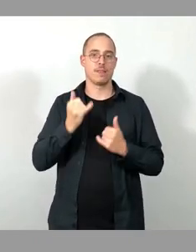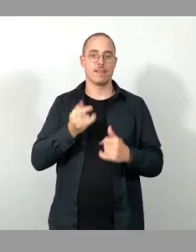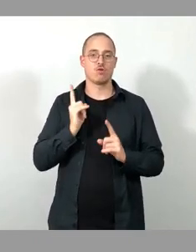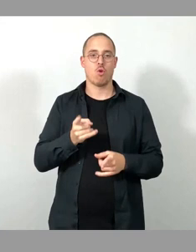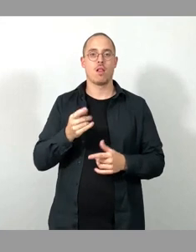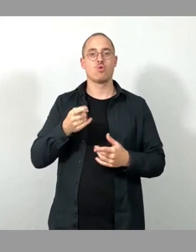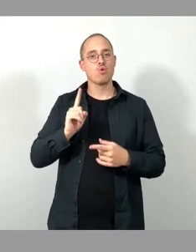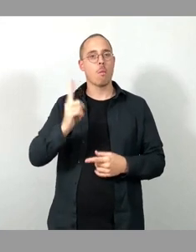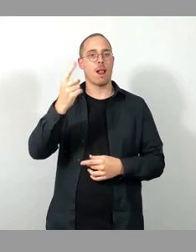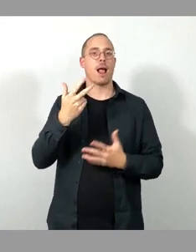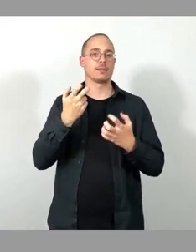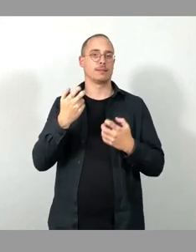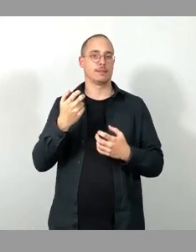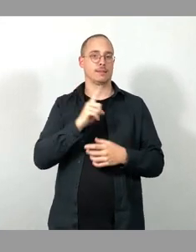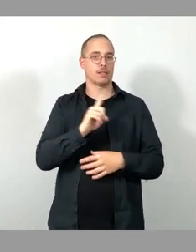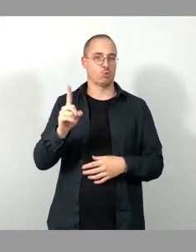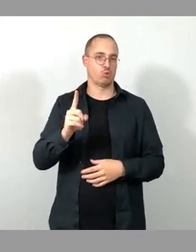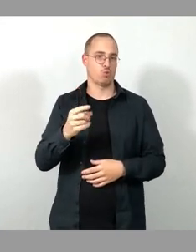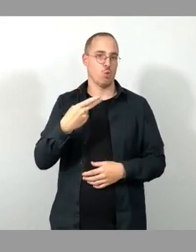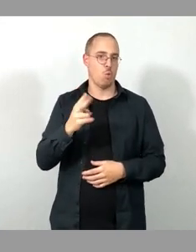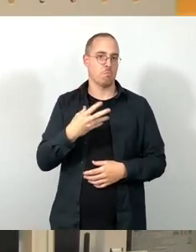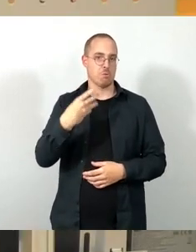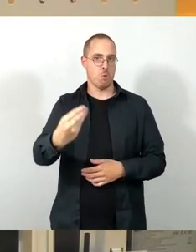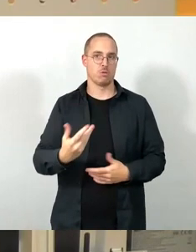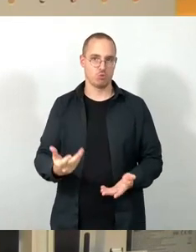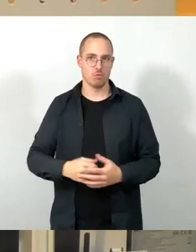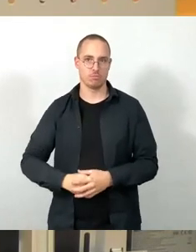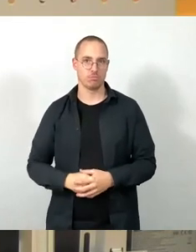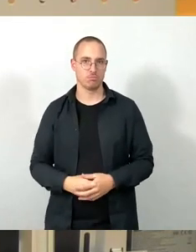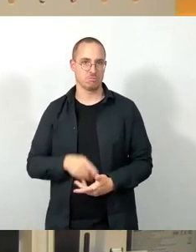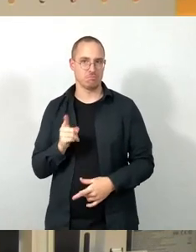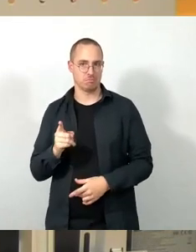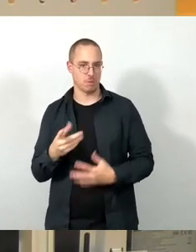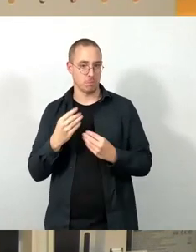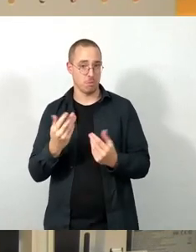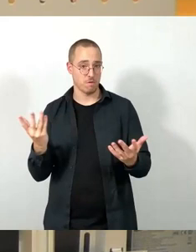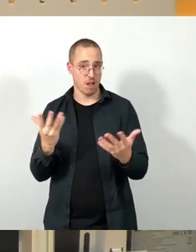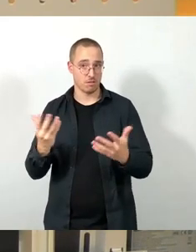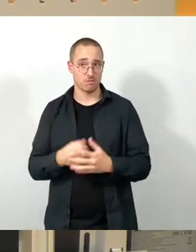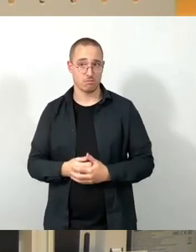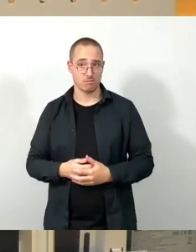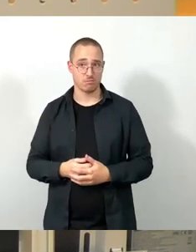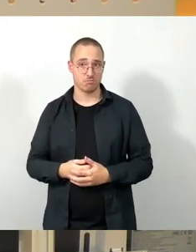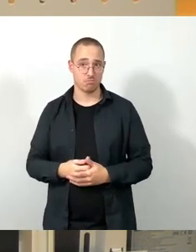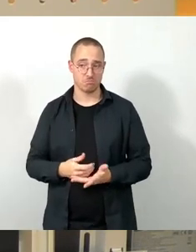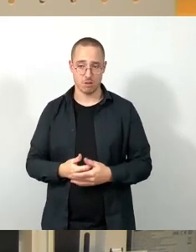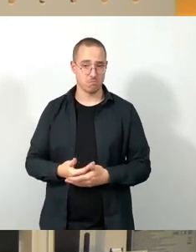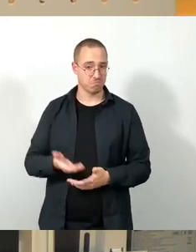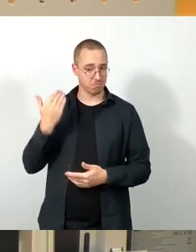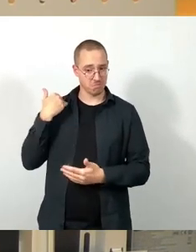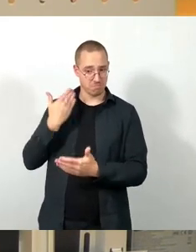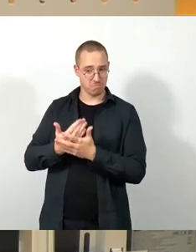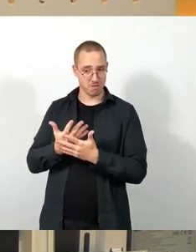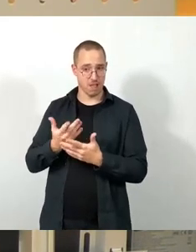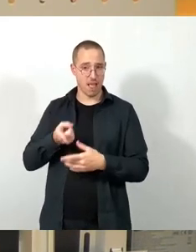Was gibt es für diesen Betrag, 110.000 Euro gegenwärtig zu besichtigen und was wurde mit dem Geld gemacht?